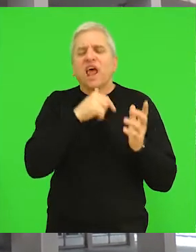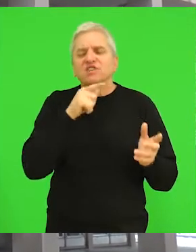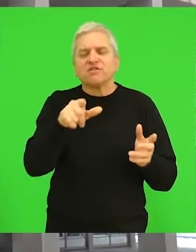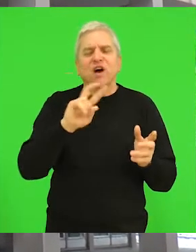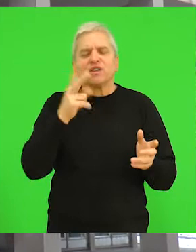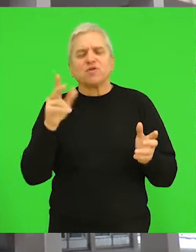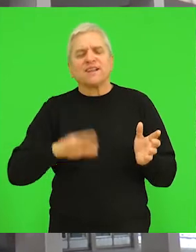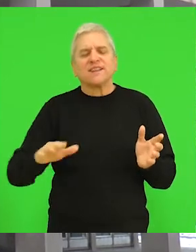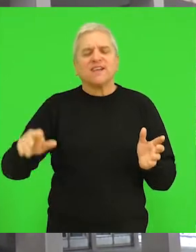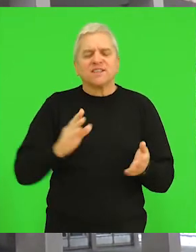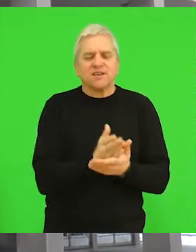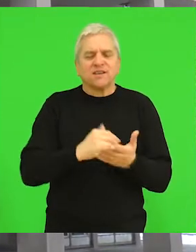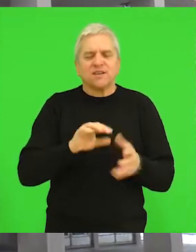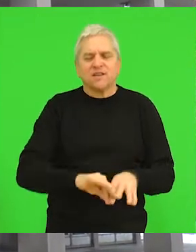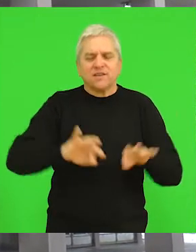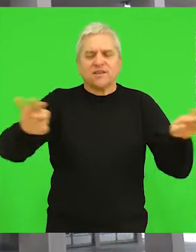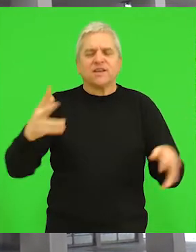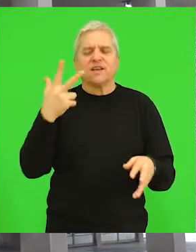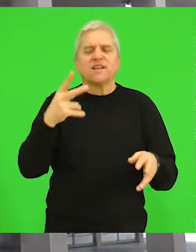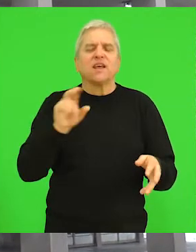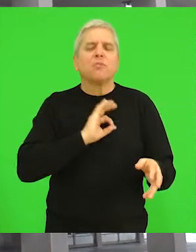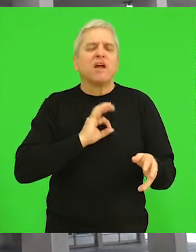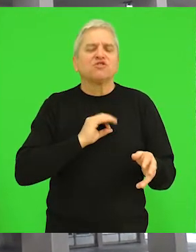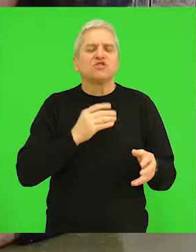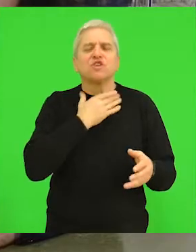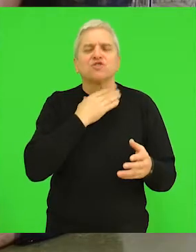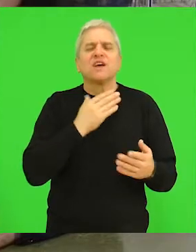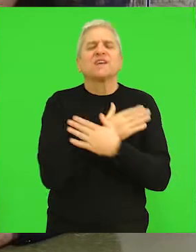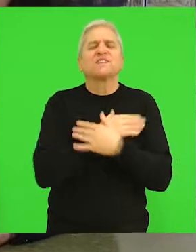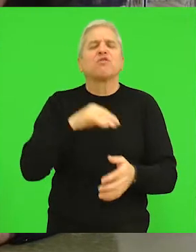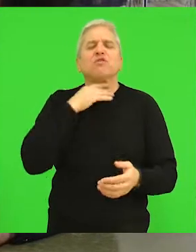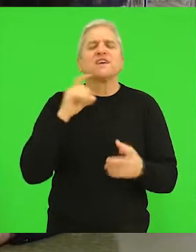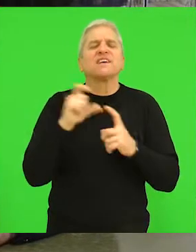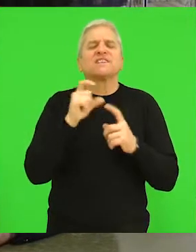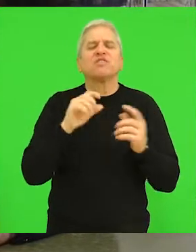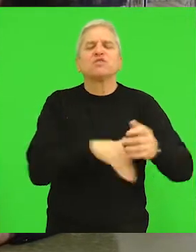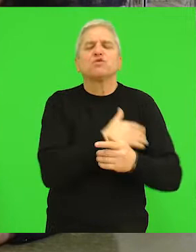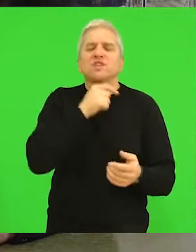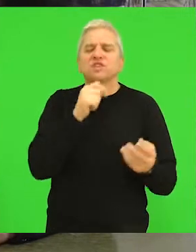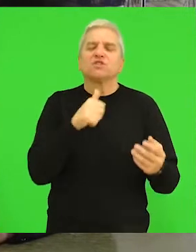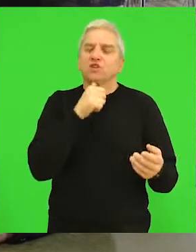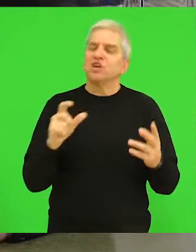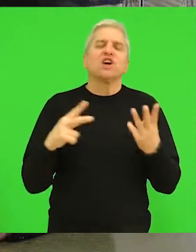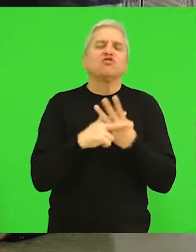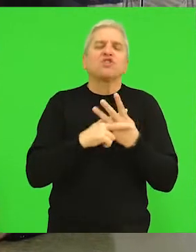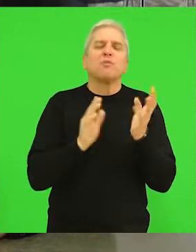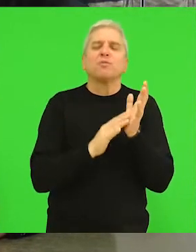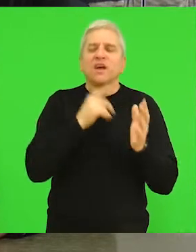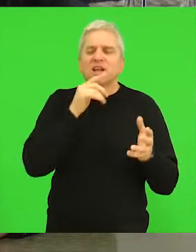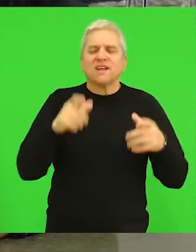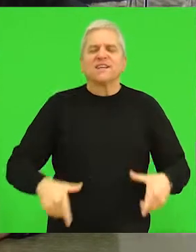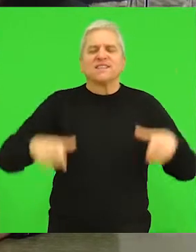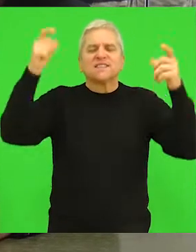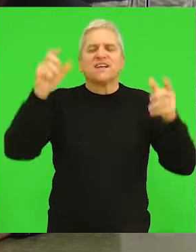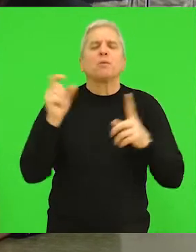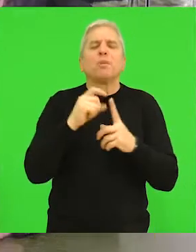a da se ostatak dece rasporedi u preostale tri Bečajske škole, Zdravko Gložanski, Sever Đurkić i Šamu Mihaj. Objekat osnovne